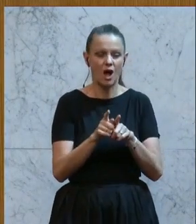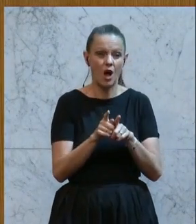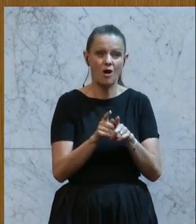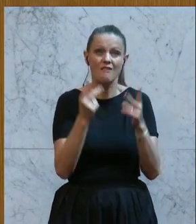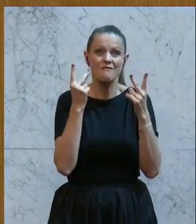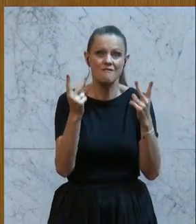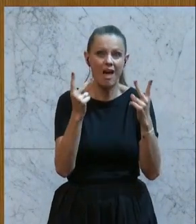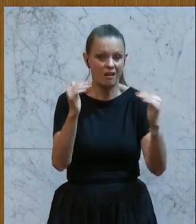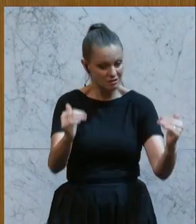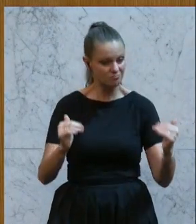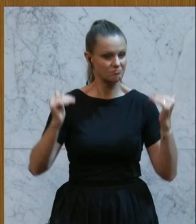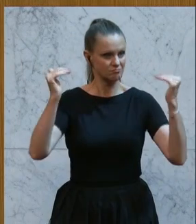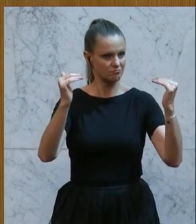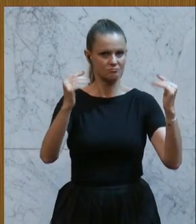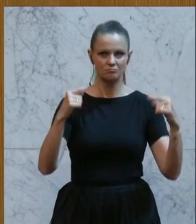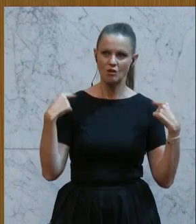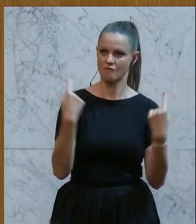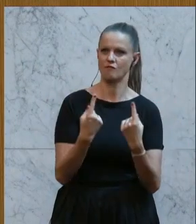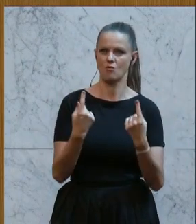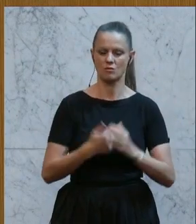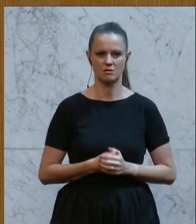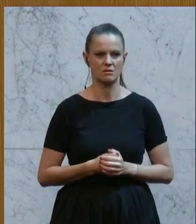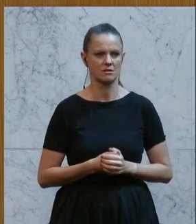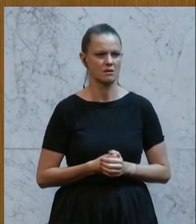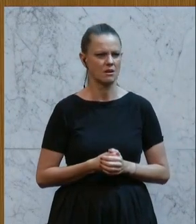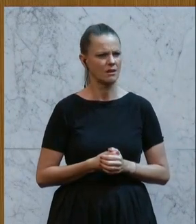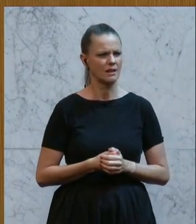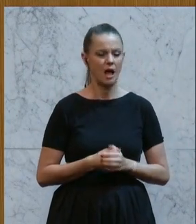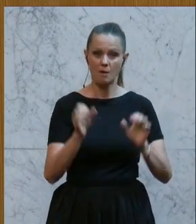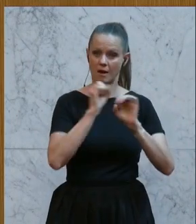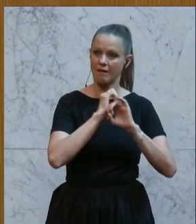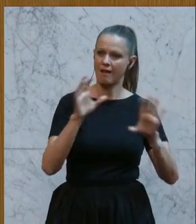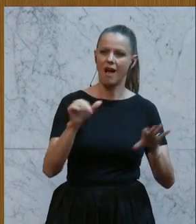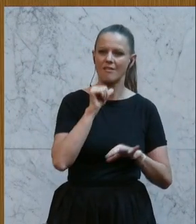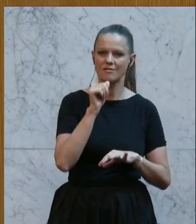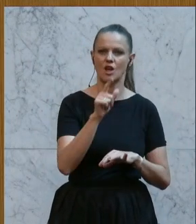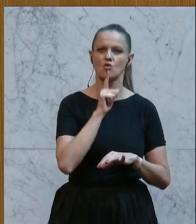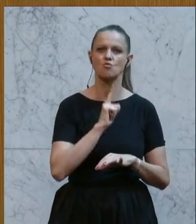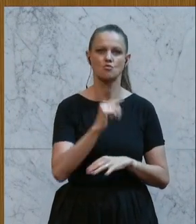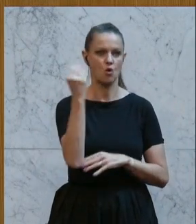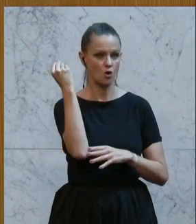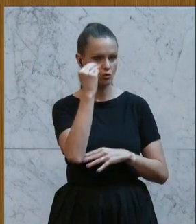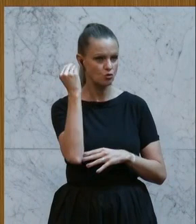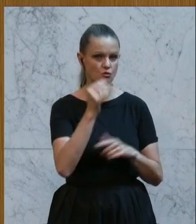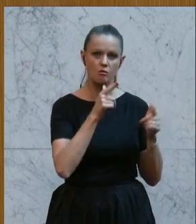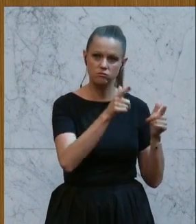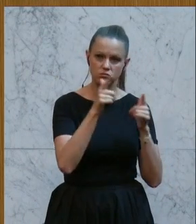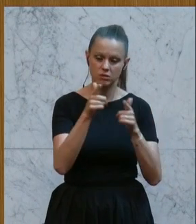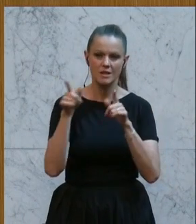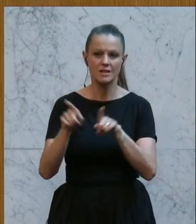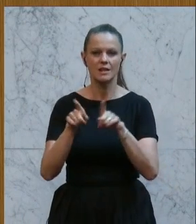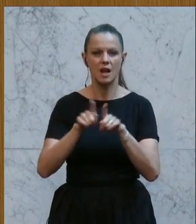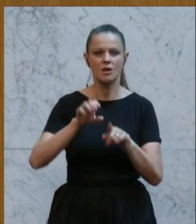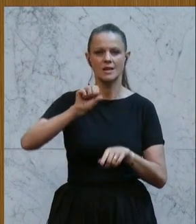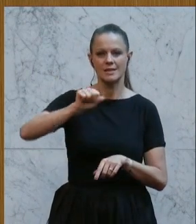für uns hat. Wir gehen natürlich aber auch nicht nur in die Schulen auf diesem Wege, sondern durch Sparkling Science